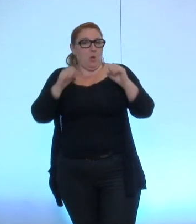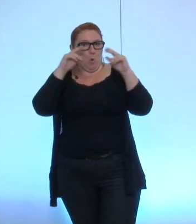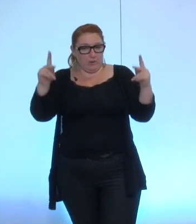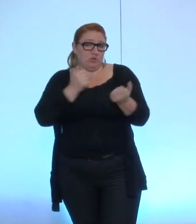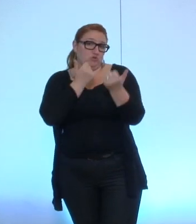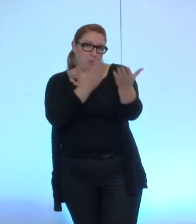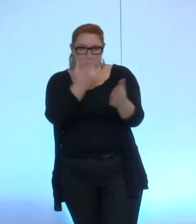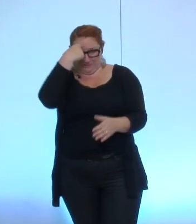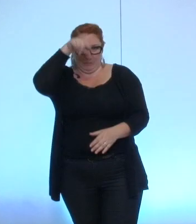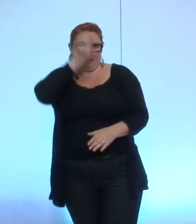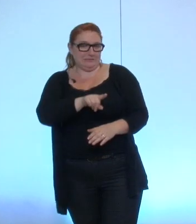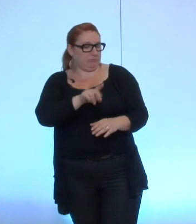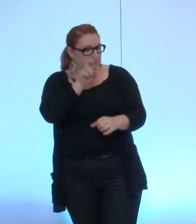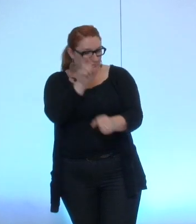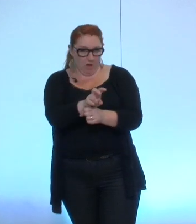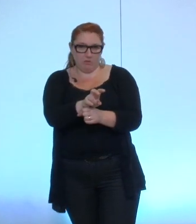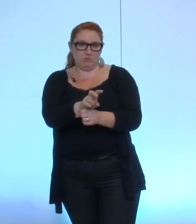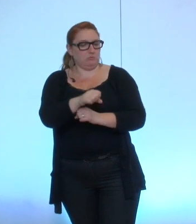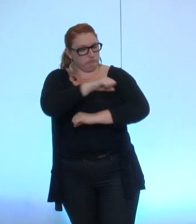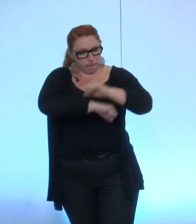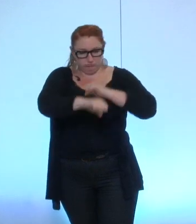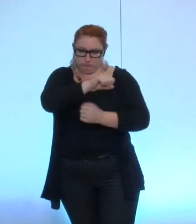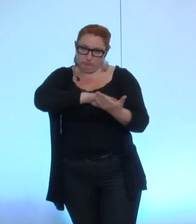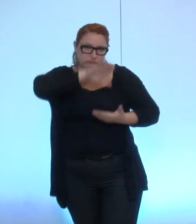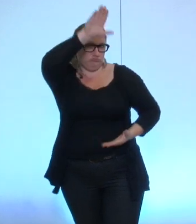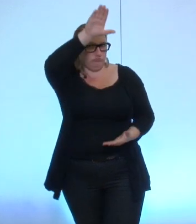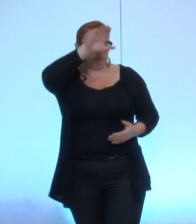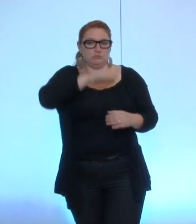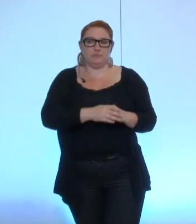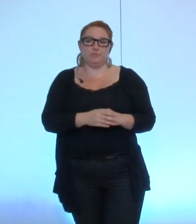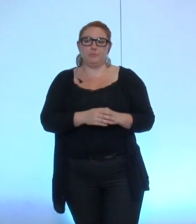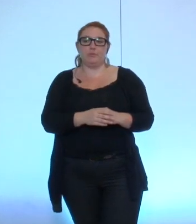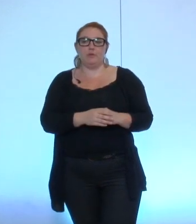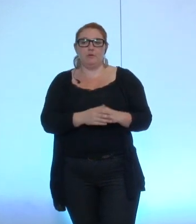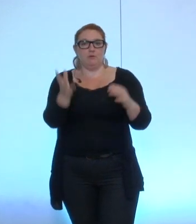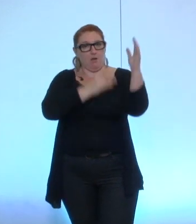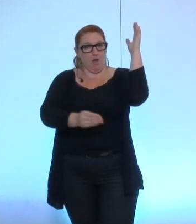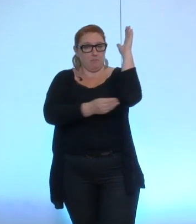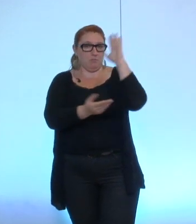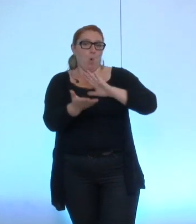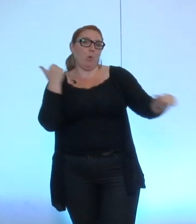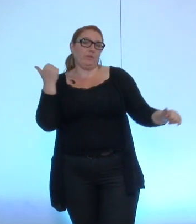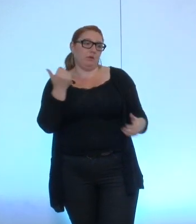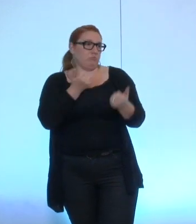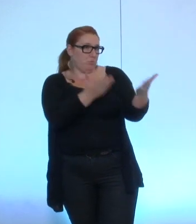sur ce principe là que nous nous engageons à mettre en place et de retirer cet amendement